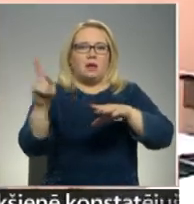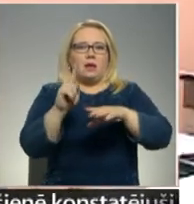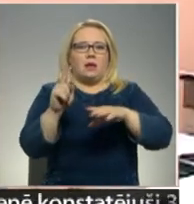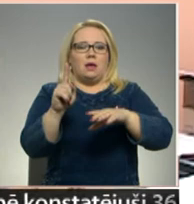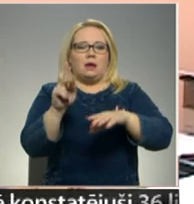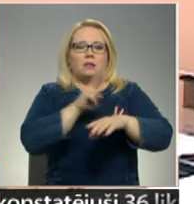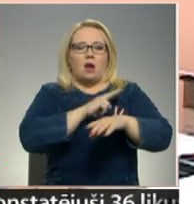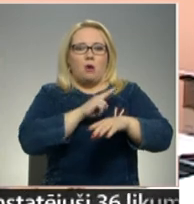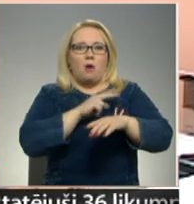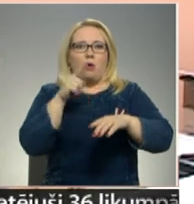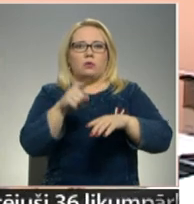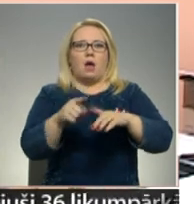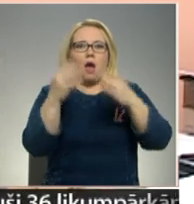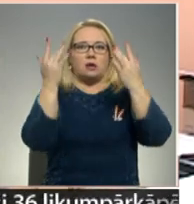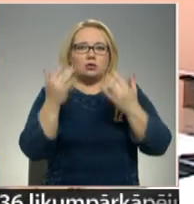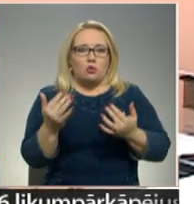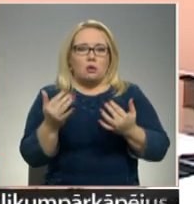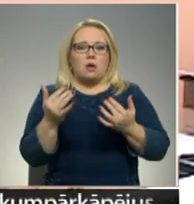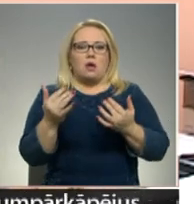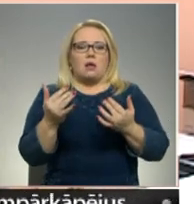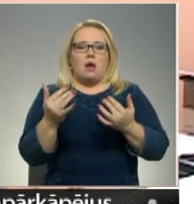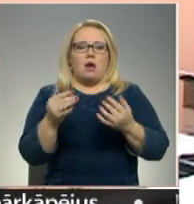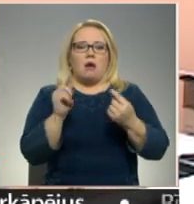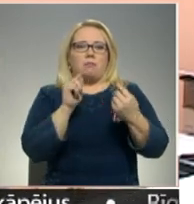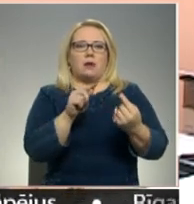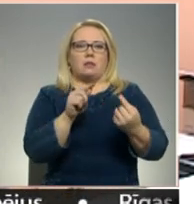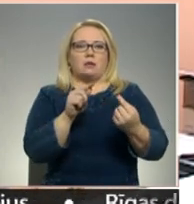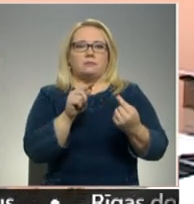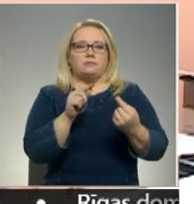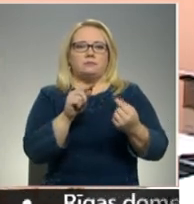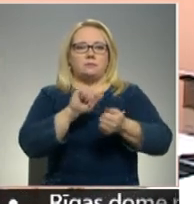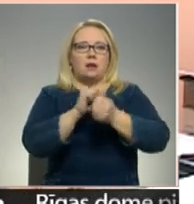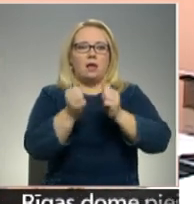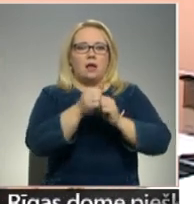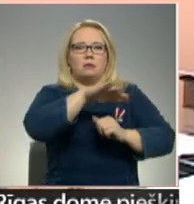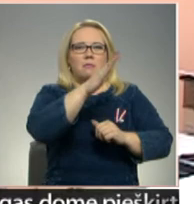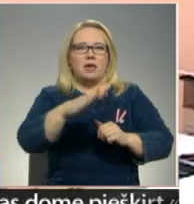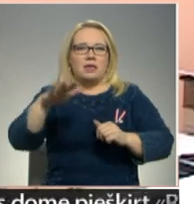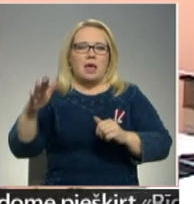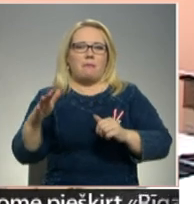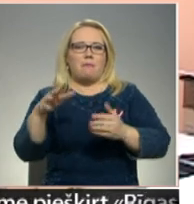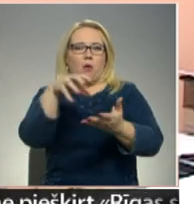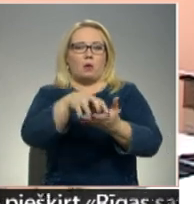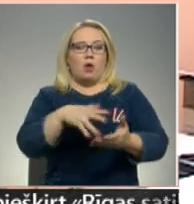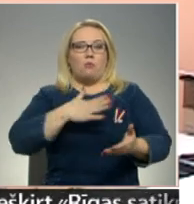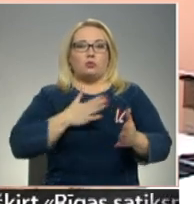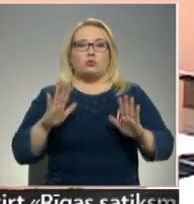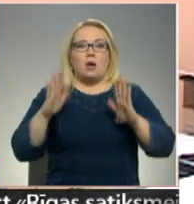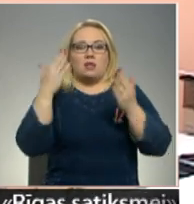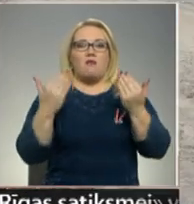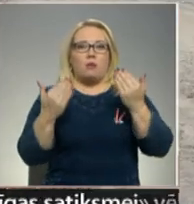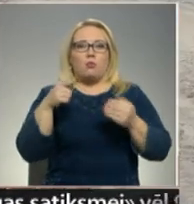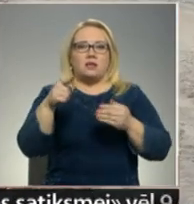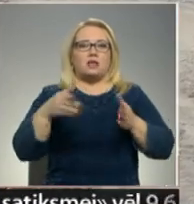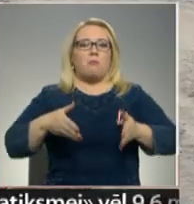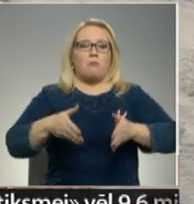tā rezultātā pret apmiņē no kādiem objektiem. Mūsu gadījumā tas var būt tas pats